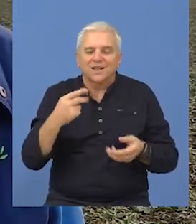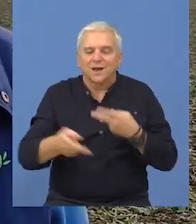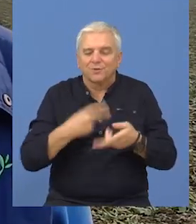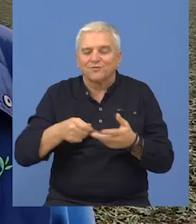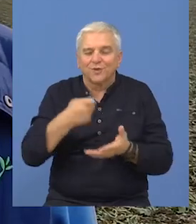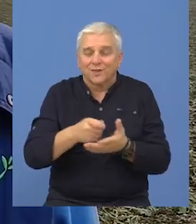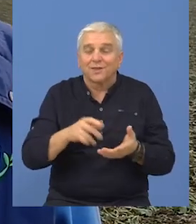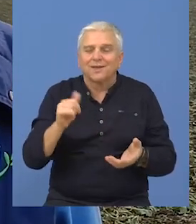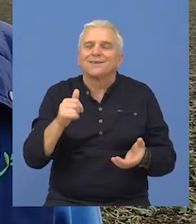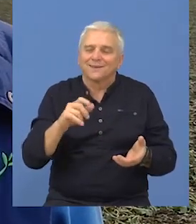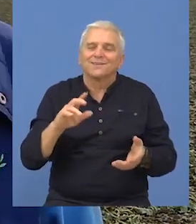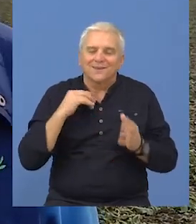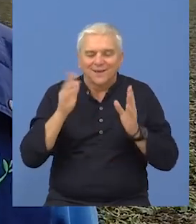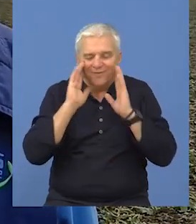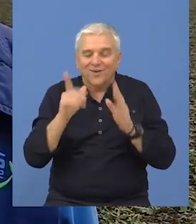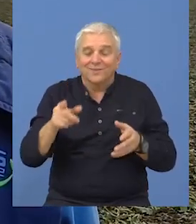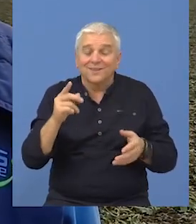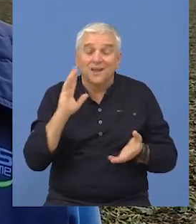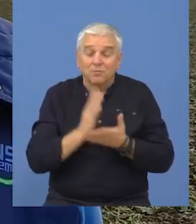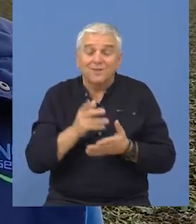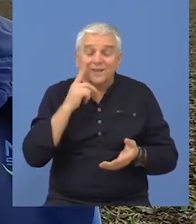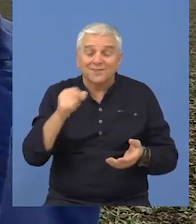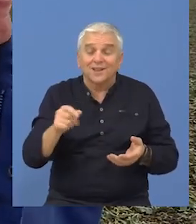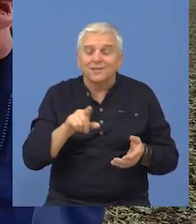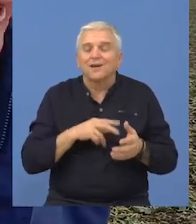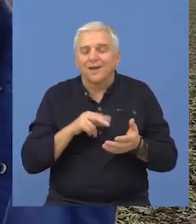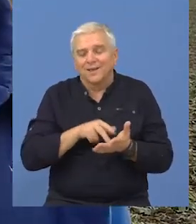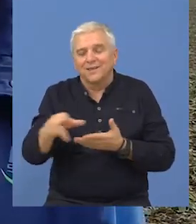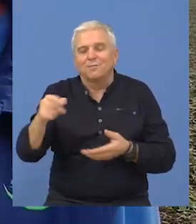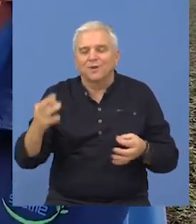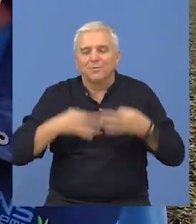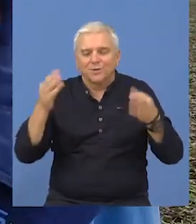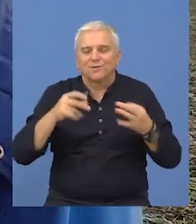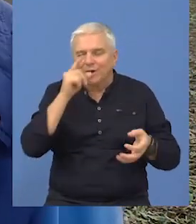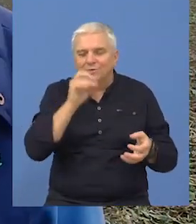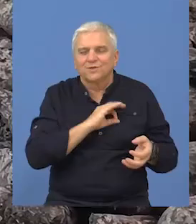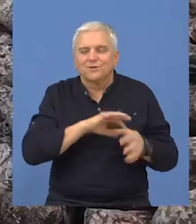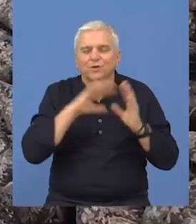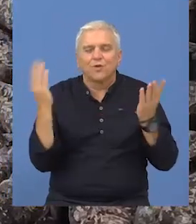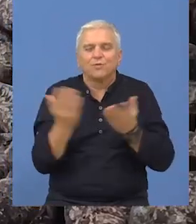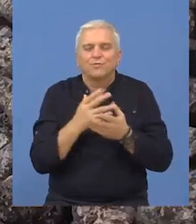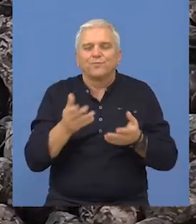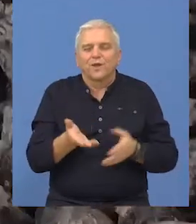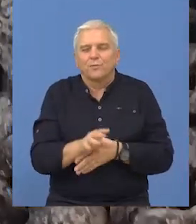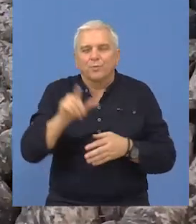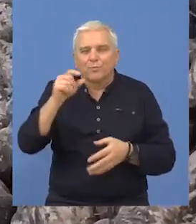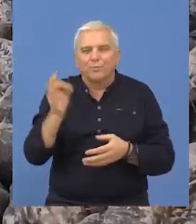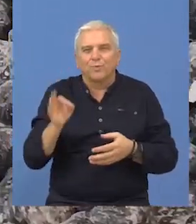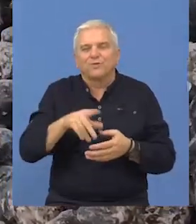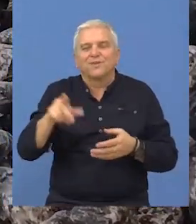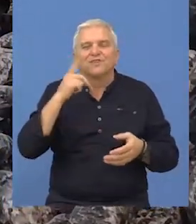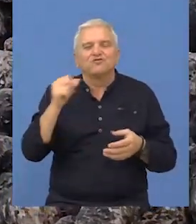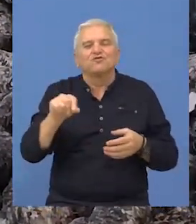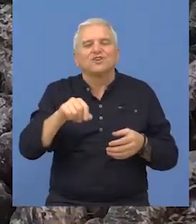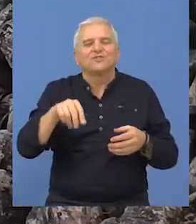Da će biti slatka kampanja? Ja mislim da će biti. Ako će biti slatka kampanja, mi ćemo to proslaviti. U opštini Bečajna ukupnoj